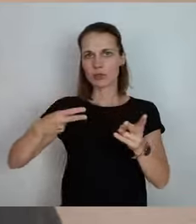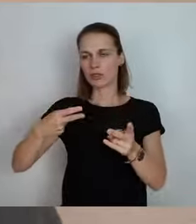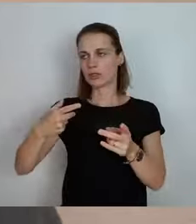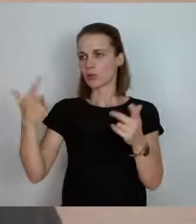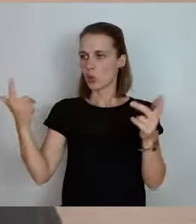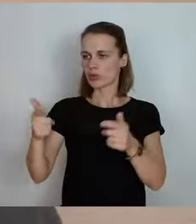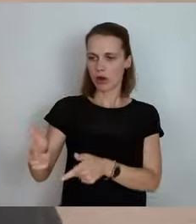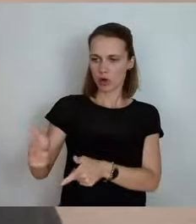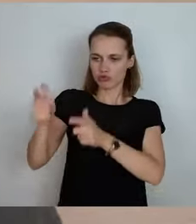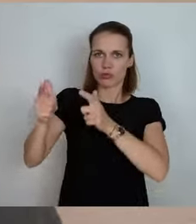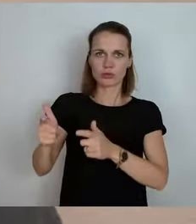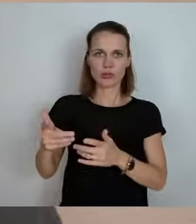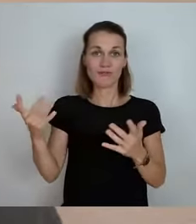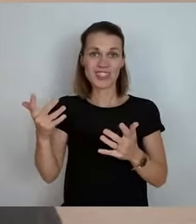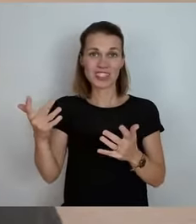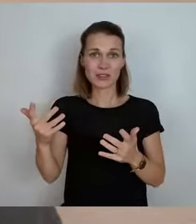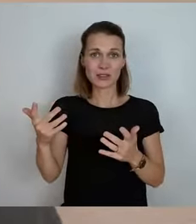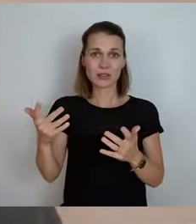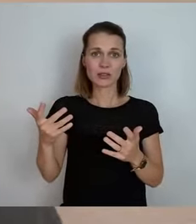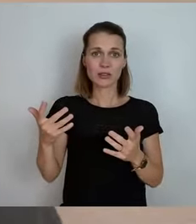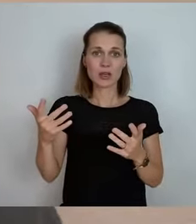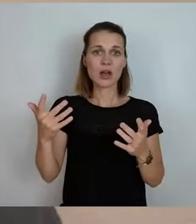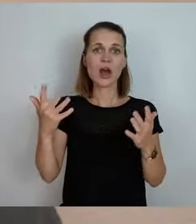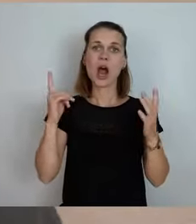weiß ich. Es ist einfach nicht möglich,